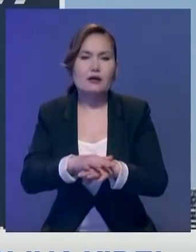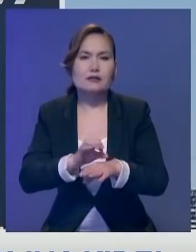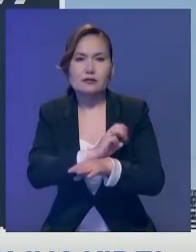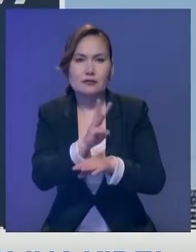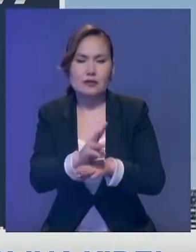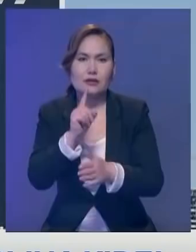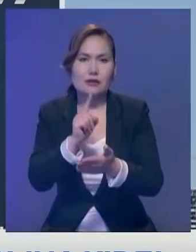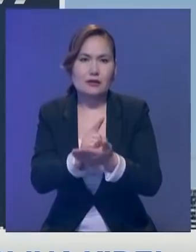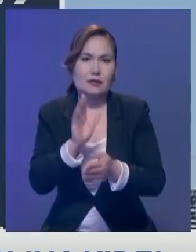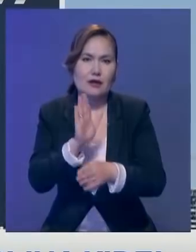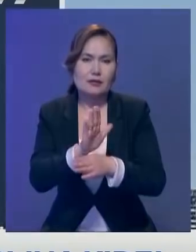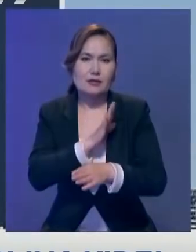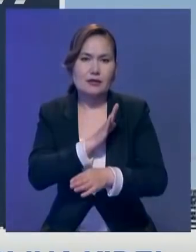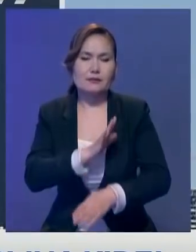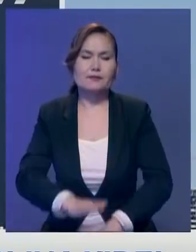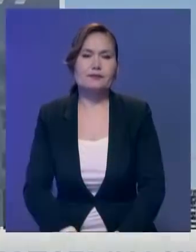тапсырды.